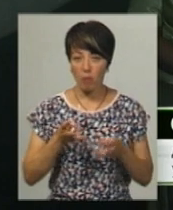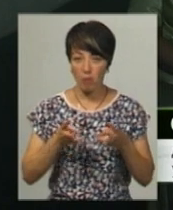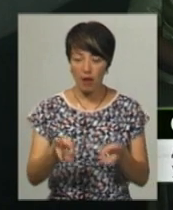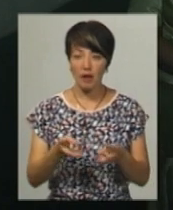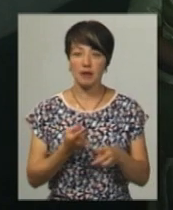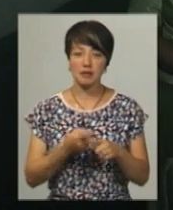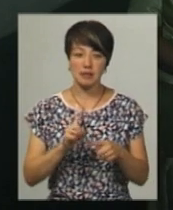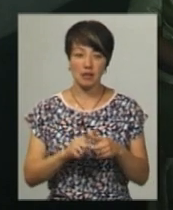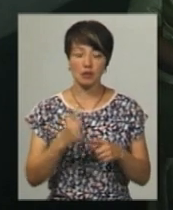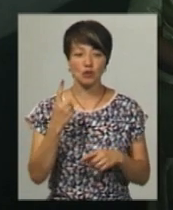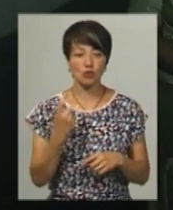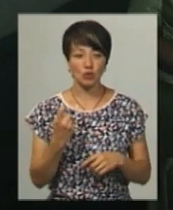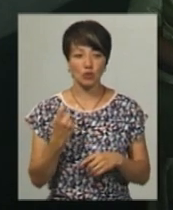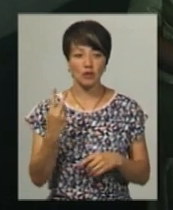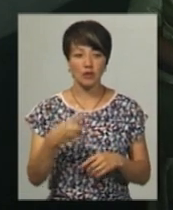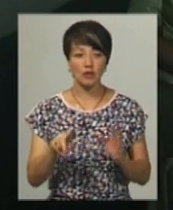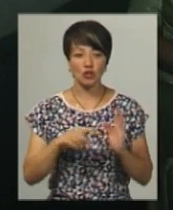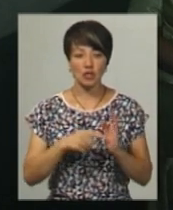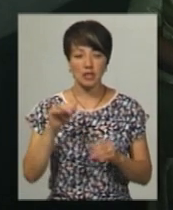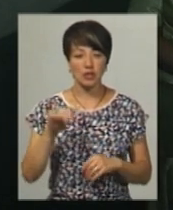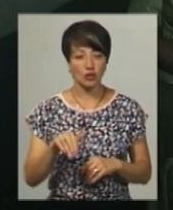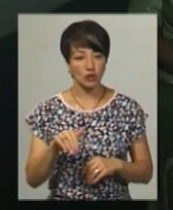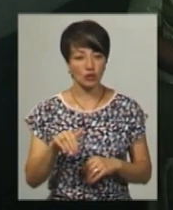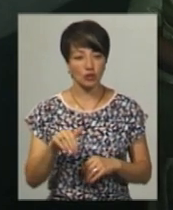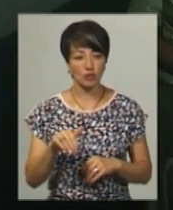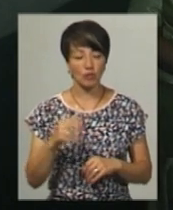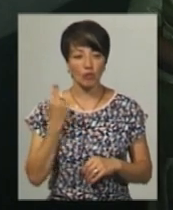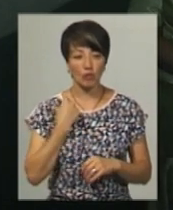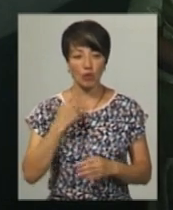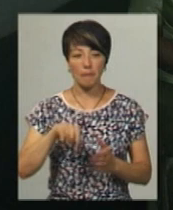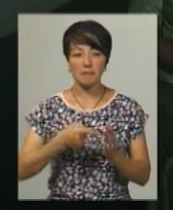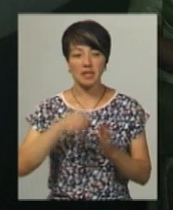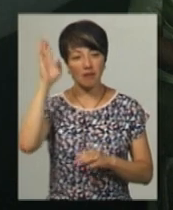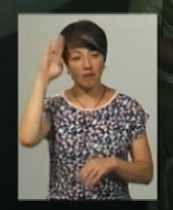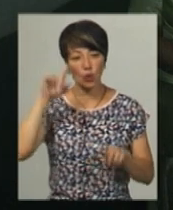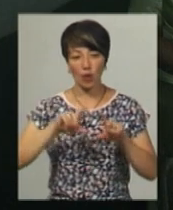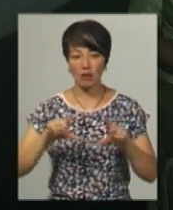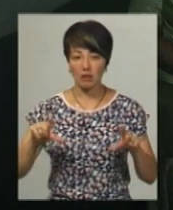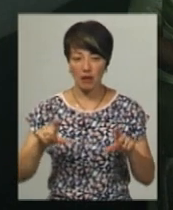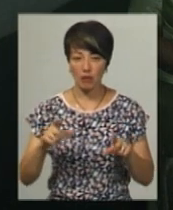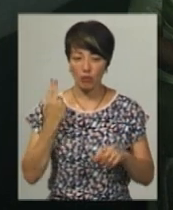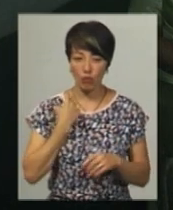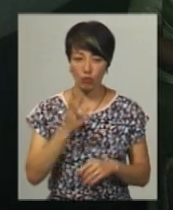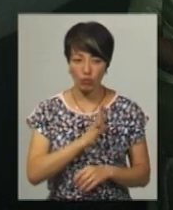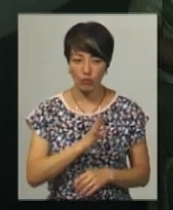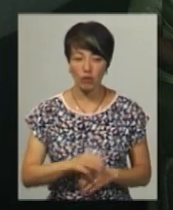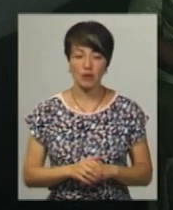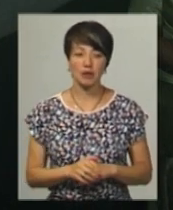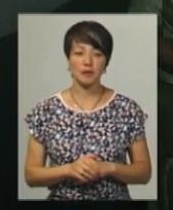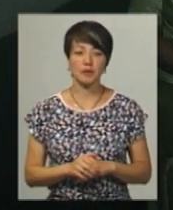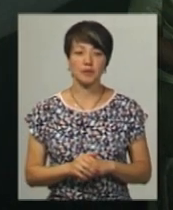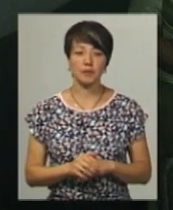126 тисяч міськводоканалу. Це